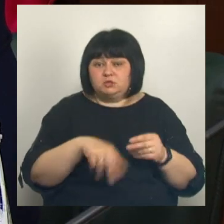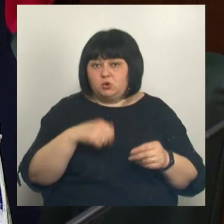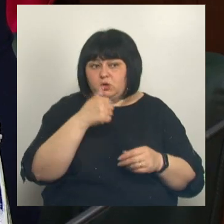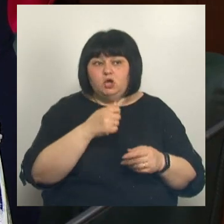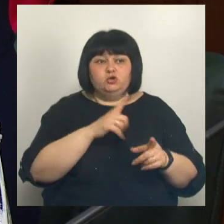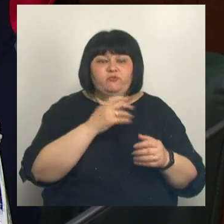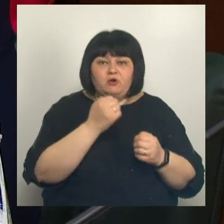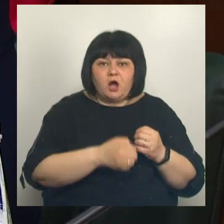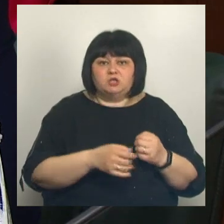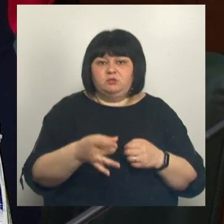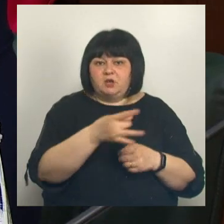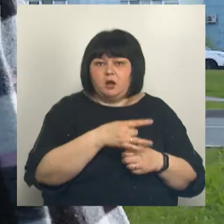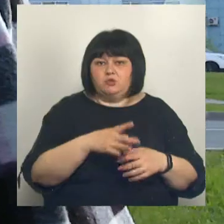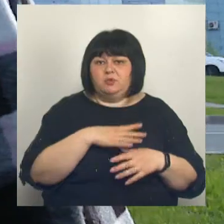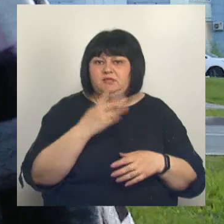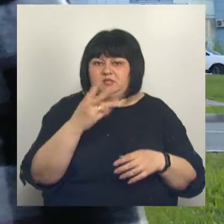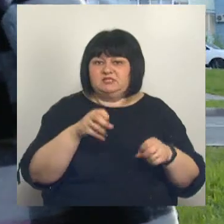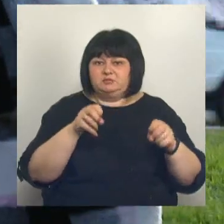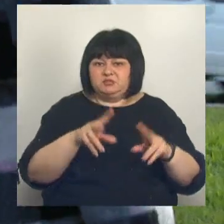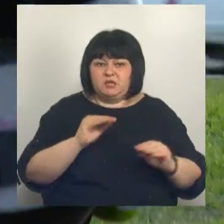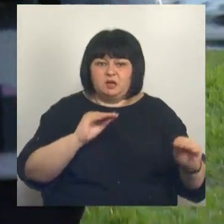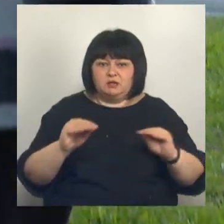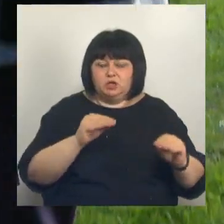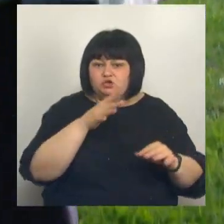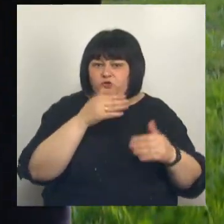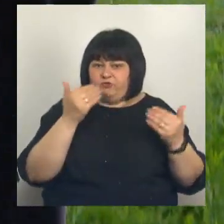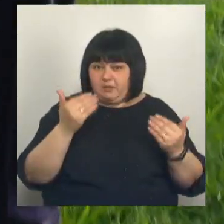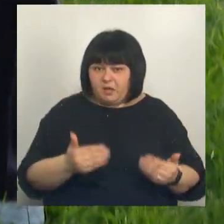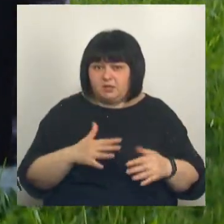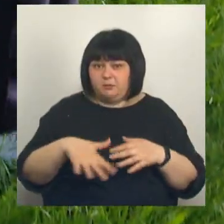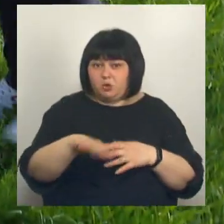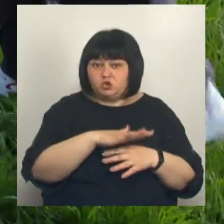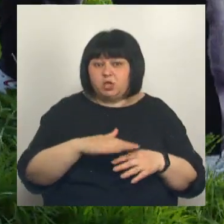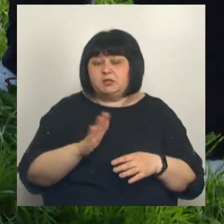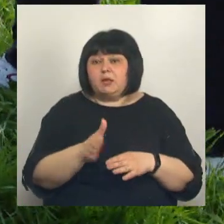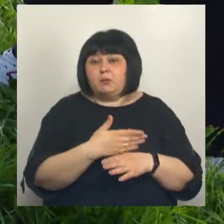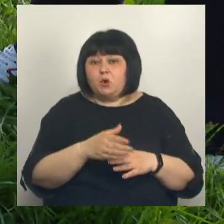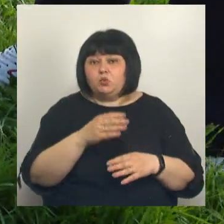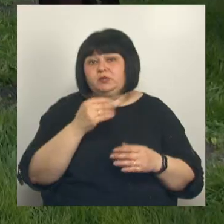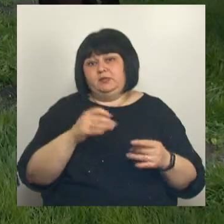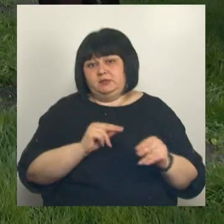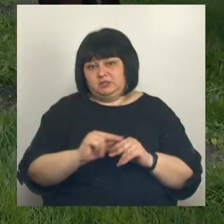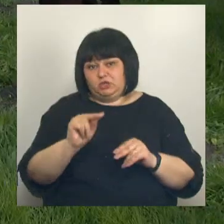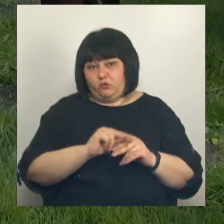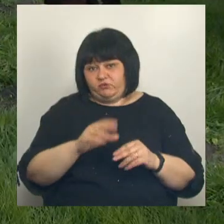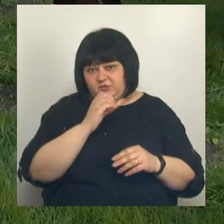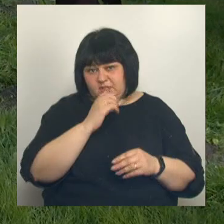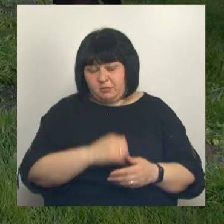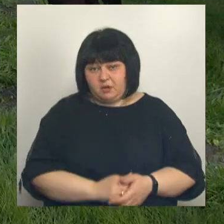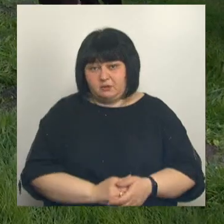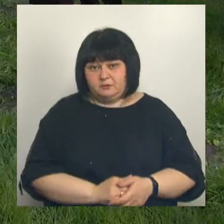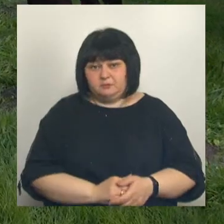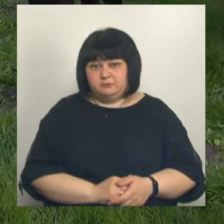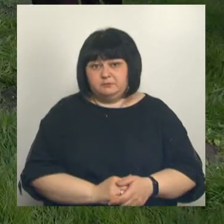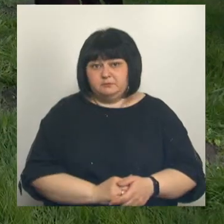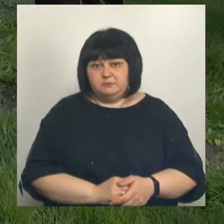каждом муниципалитете по три специально обустроенные современные площадки для прогулок и дрессировки собак. Богдан Аресланов, Павел Емелин.